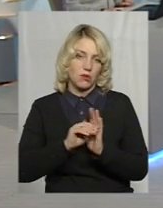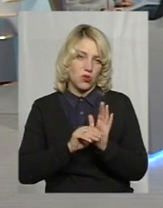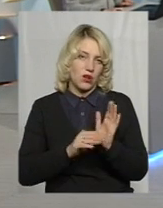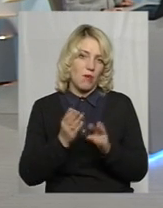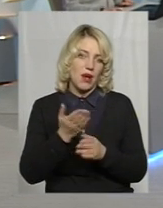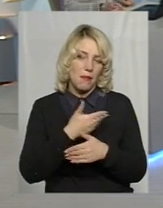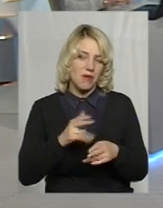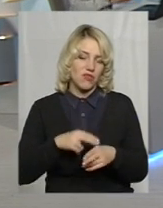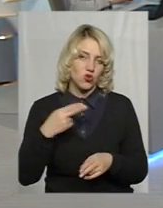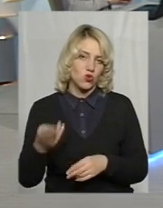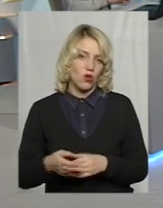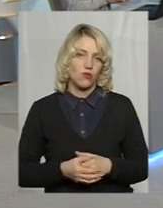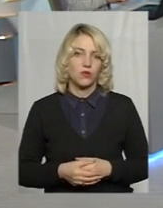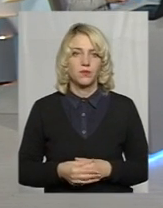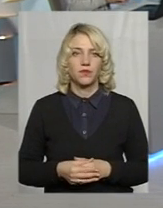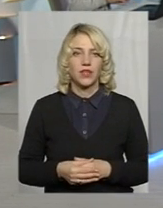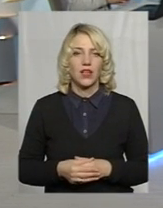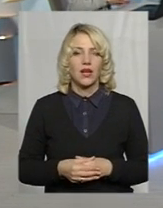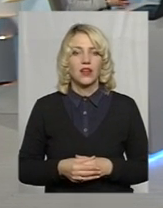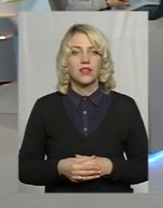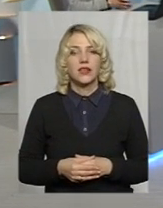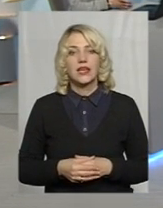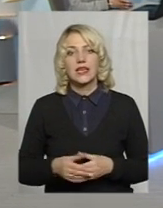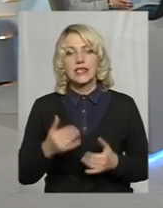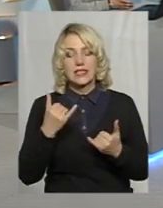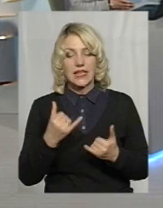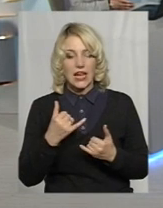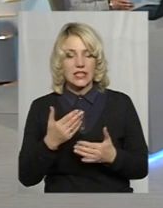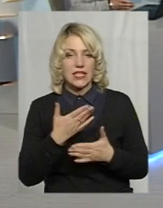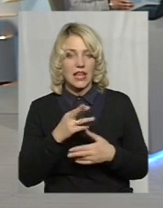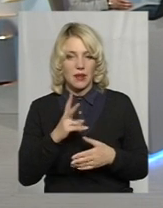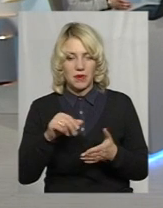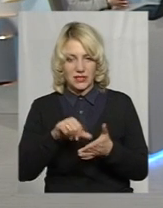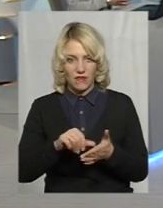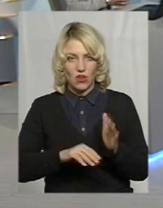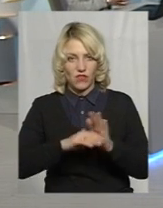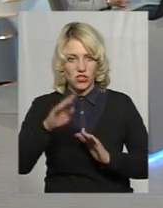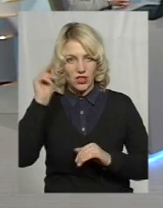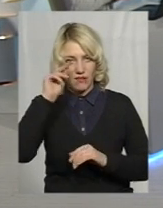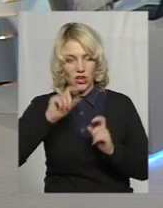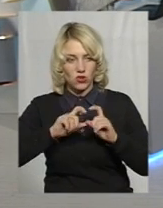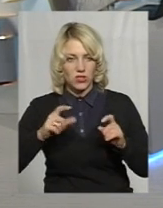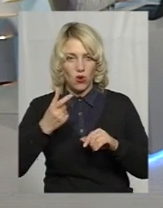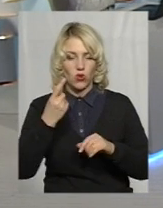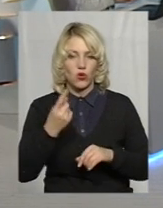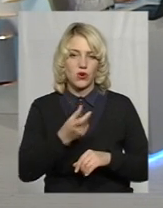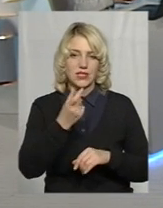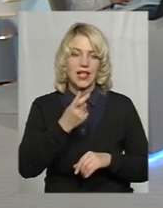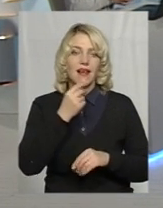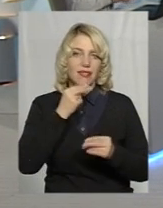відшкодовуємо. Пане Анатолію, зараз як до представника вищого навчального закладу, одного із найкращих,